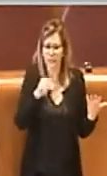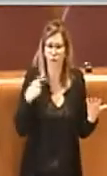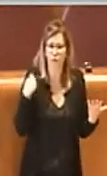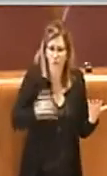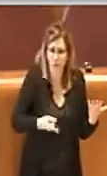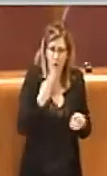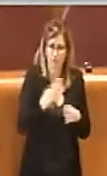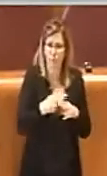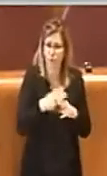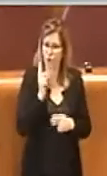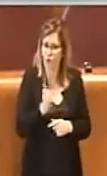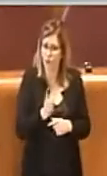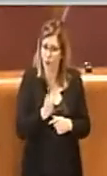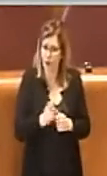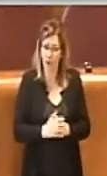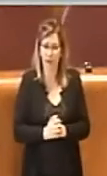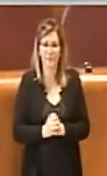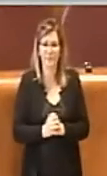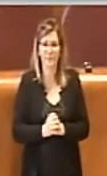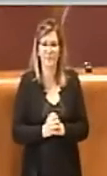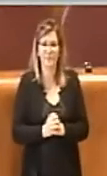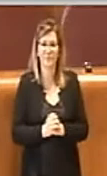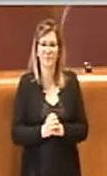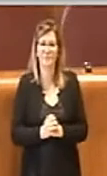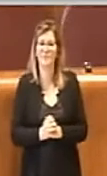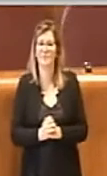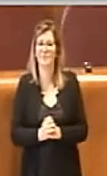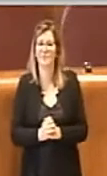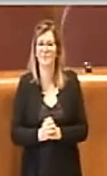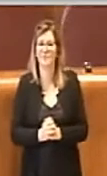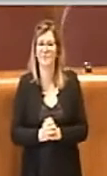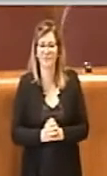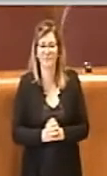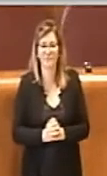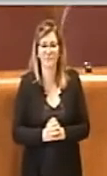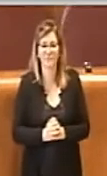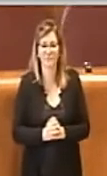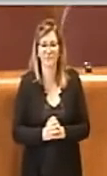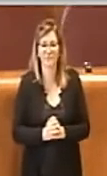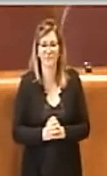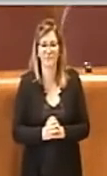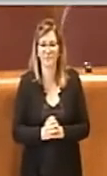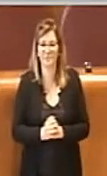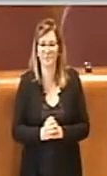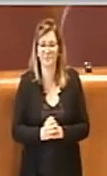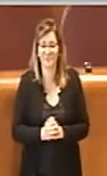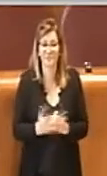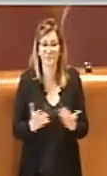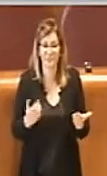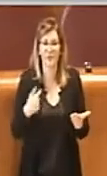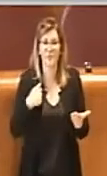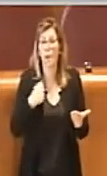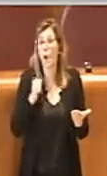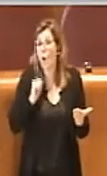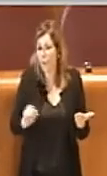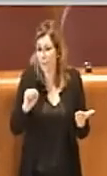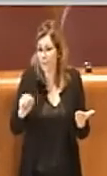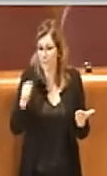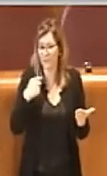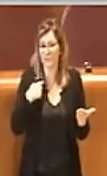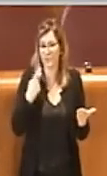potuto notare io, a quanto ho potuto